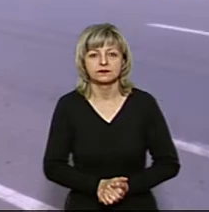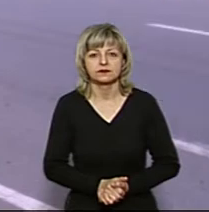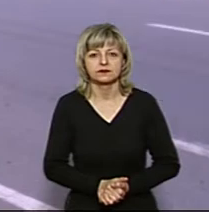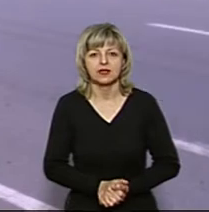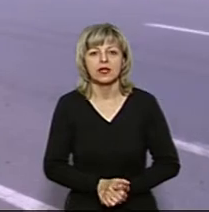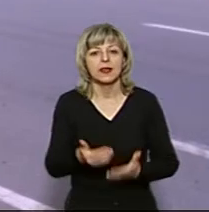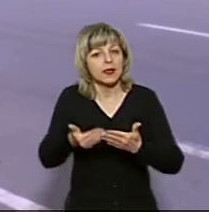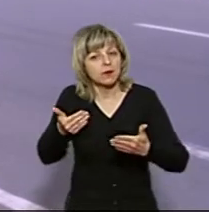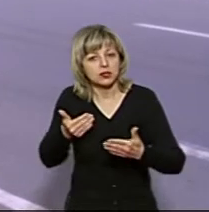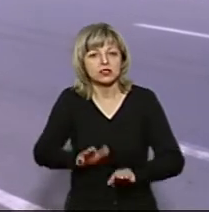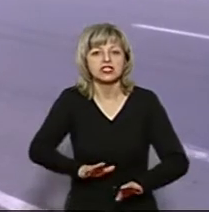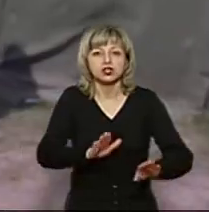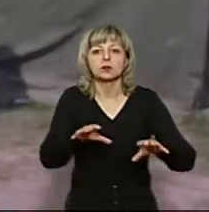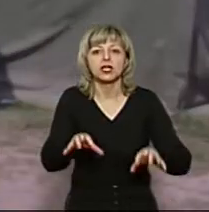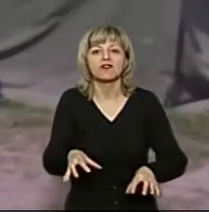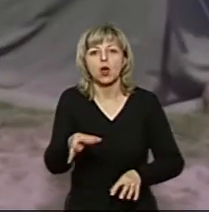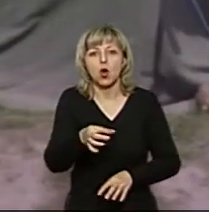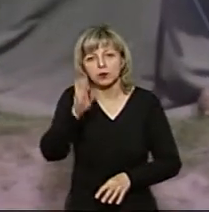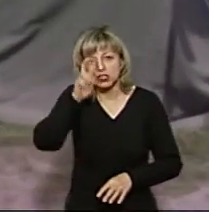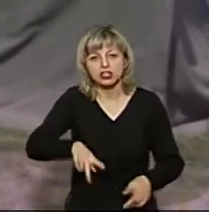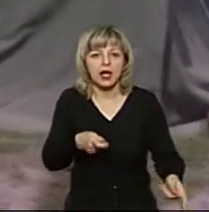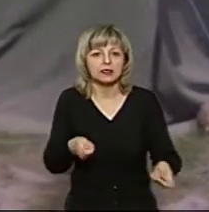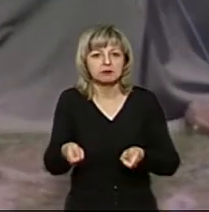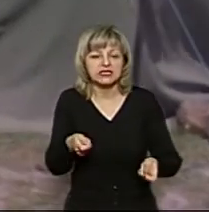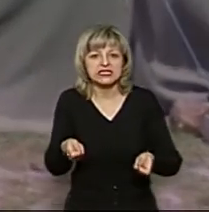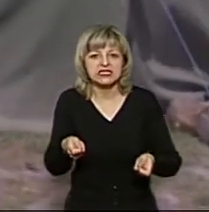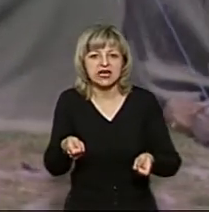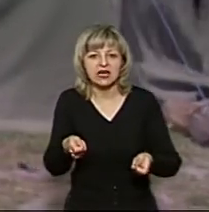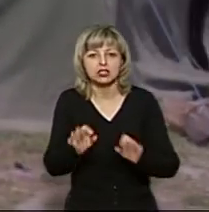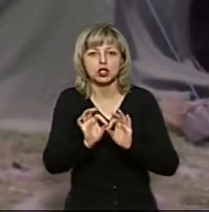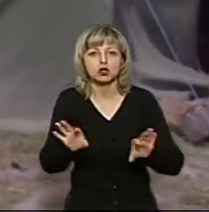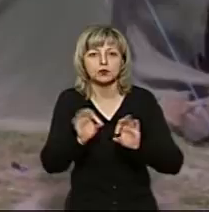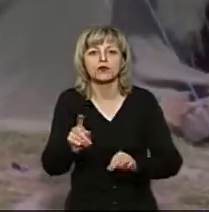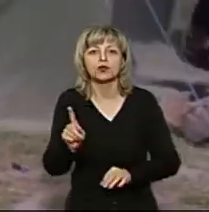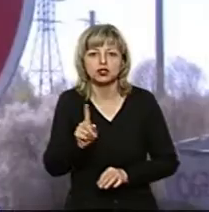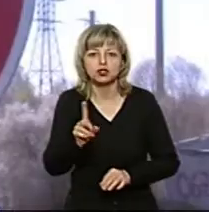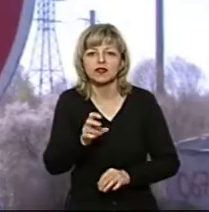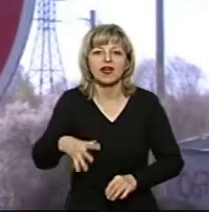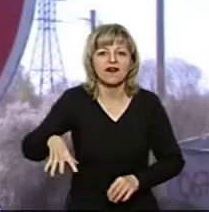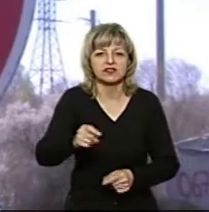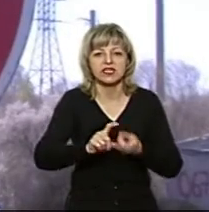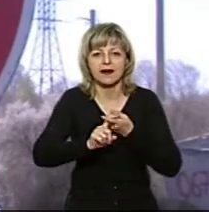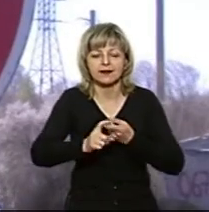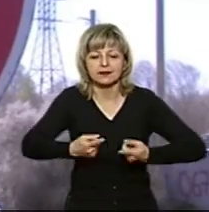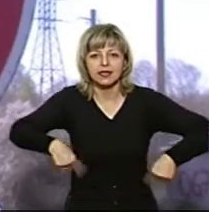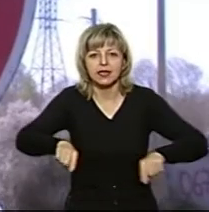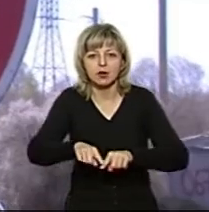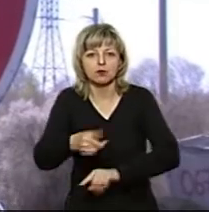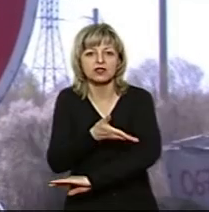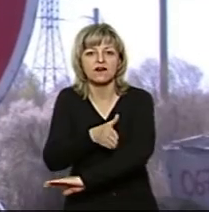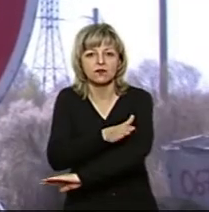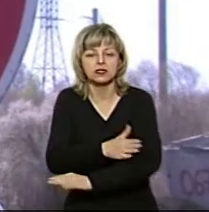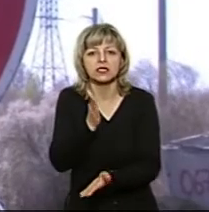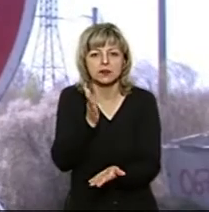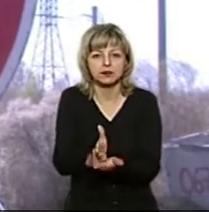Напередодні заступниця голови облдержадміністрації Тетяна Щербак розповідала, що на усіх карантинних пунктах Волині